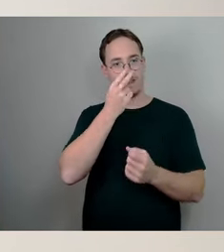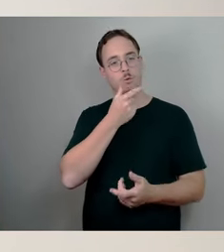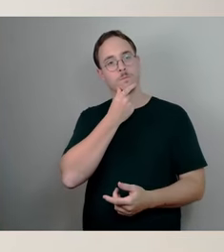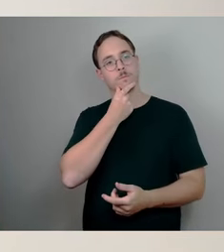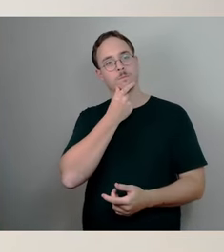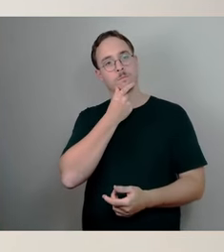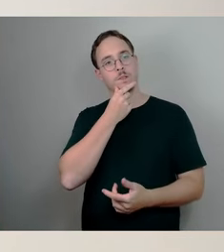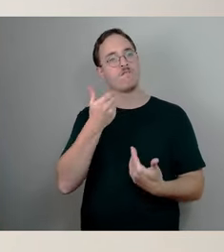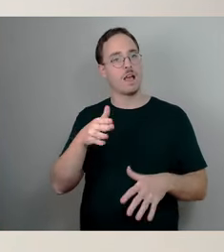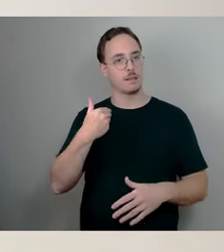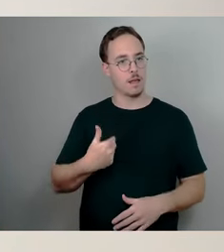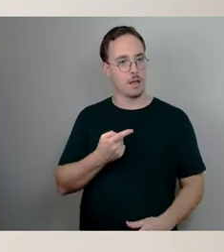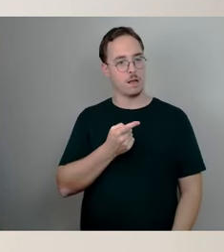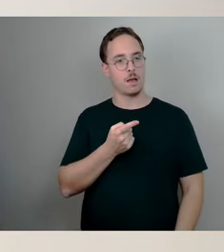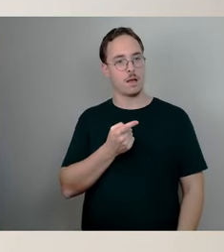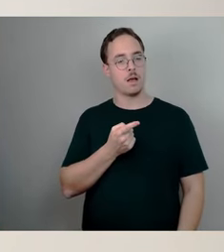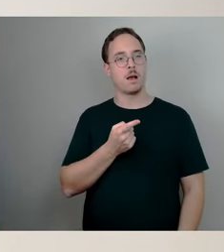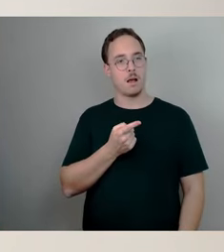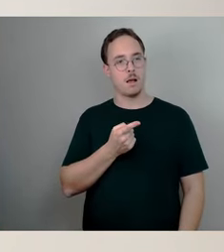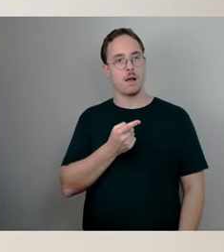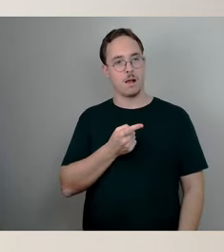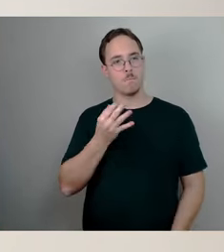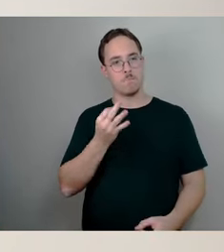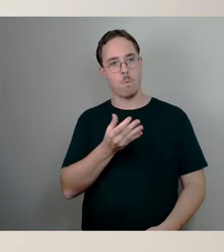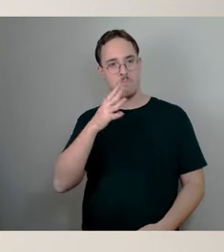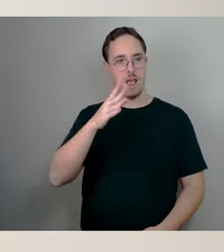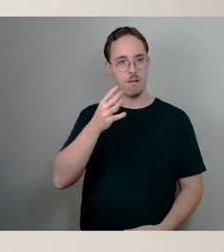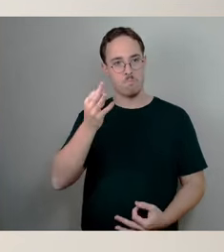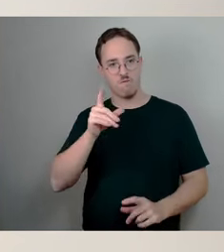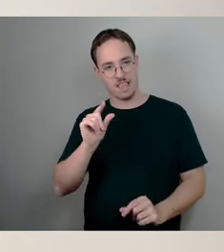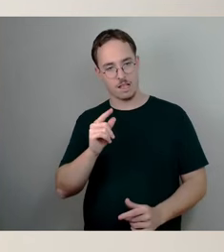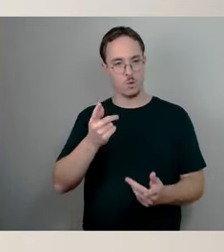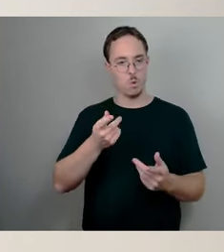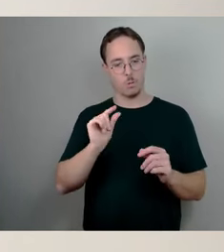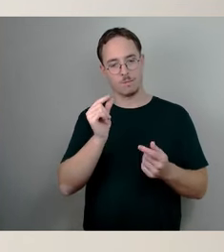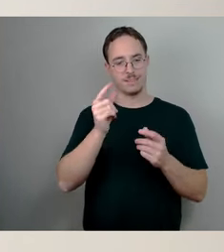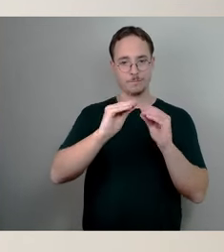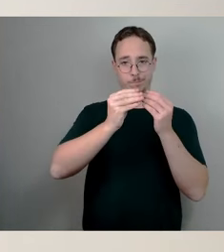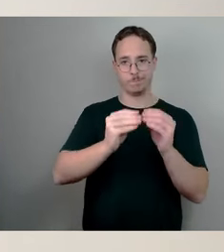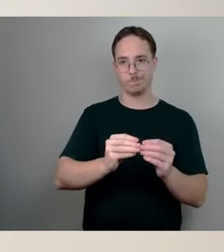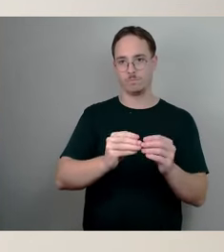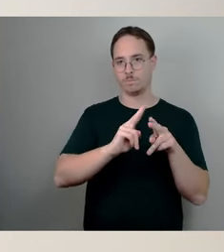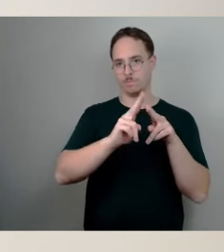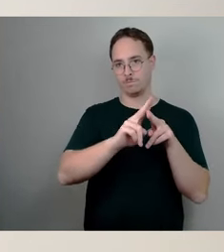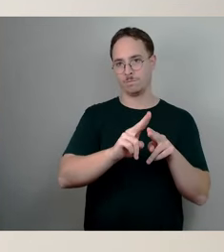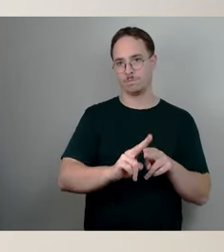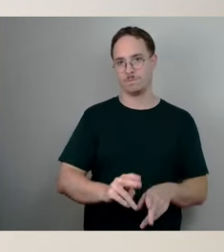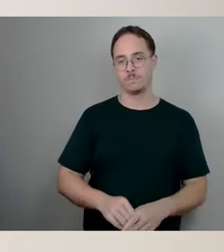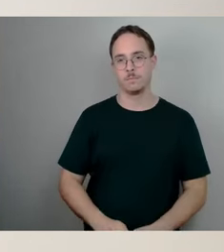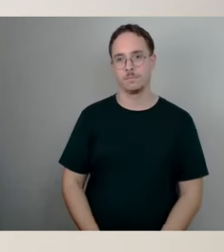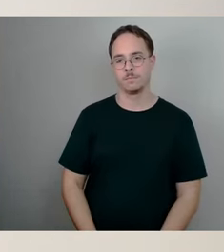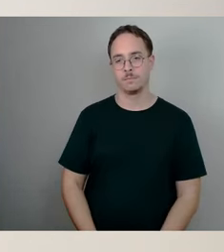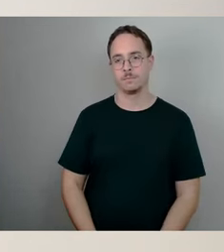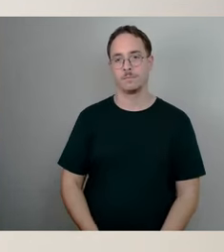Freiträger, dann nochmal nachjustiert hat. Also insofern denke ich, sind wir hier nicht in einem rechtsfreien Raum unterwegs,